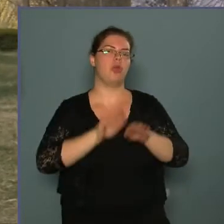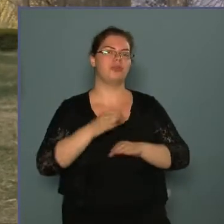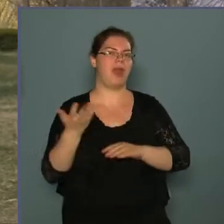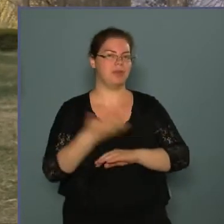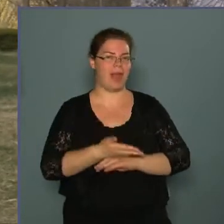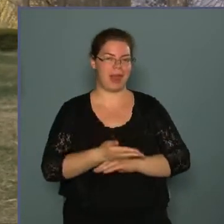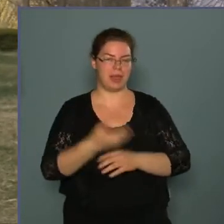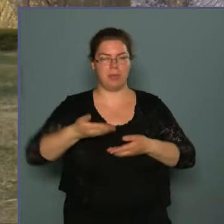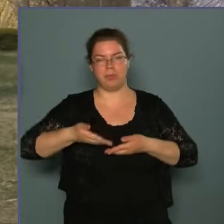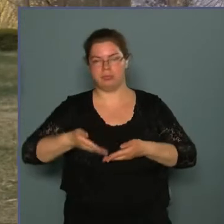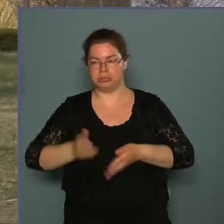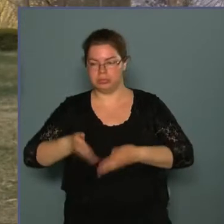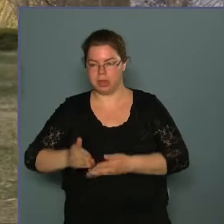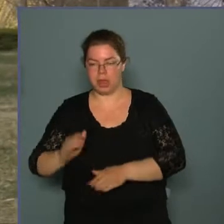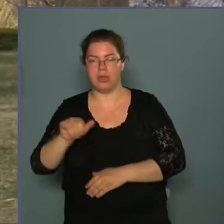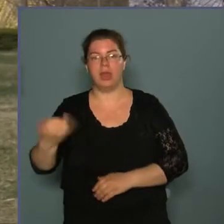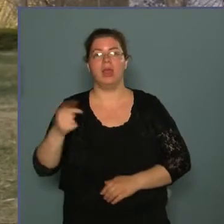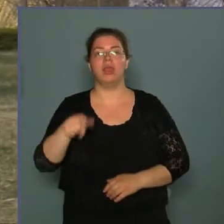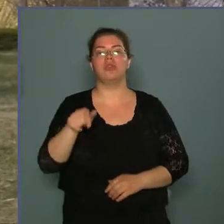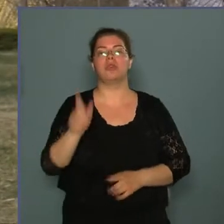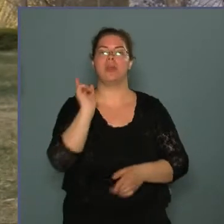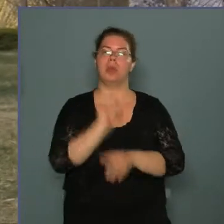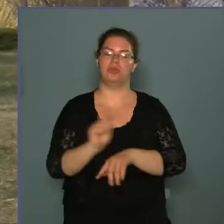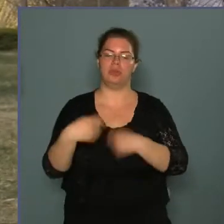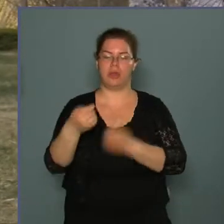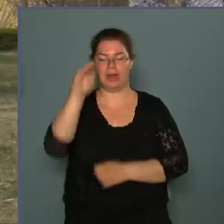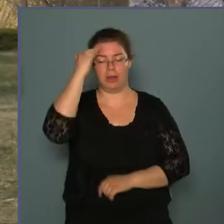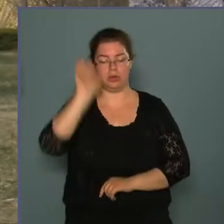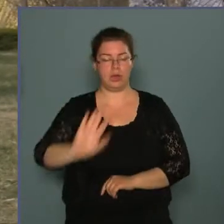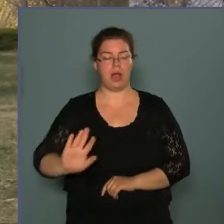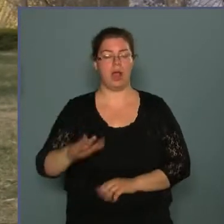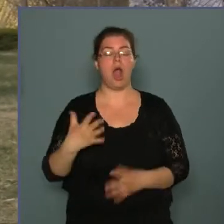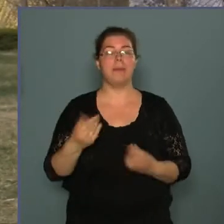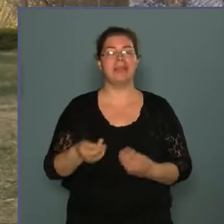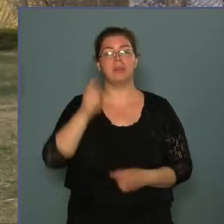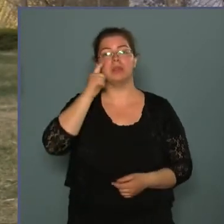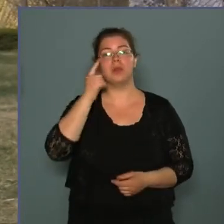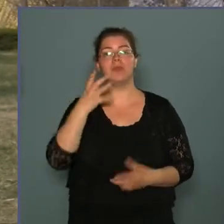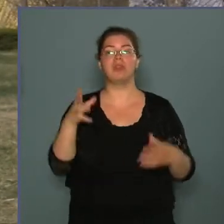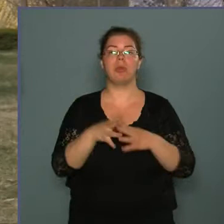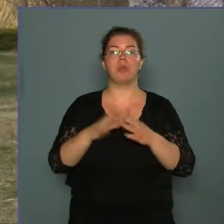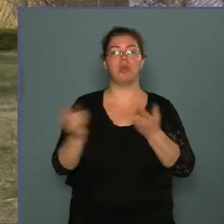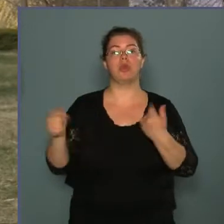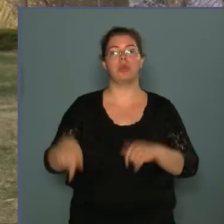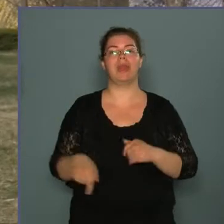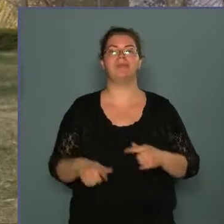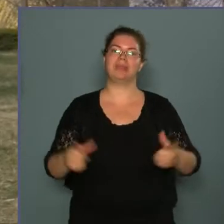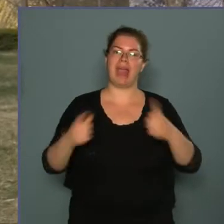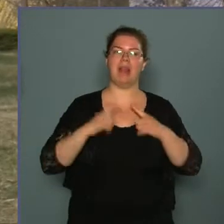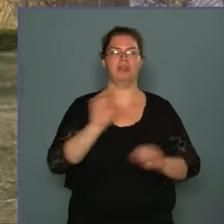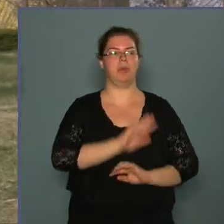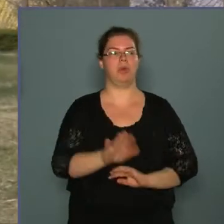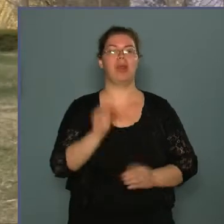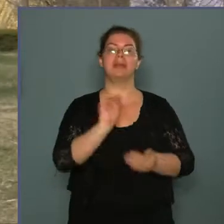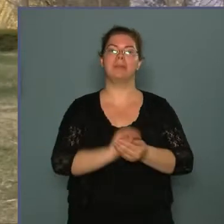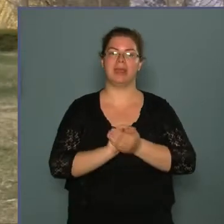be, és azt a parancsot adták a katonáknak, hogy amennyiben szolviát csapatok jönnének, állítsák meg őket